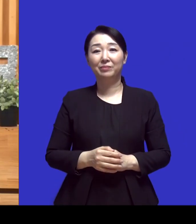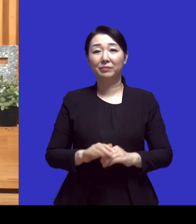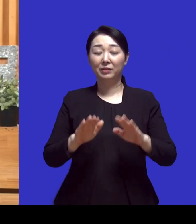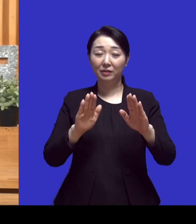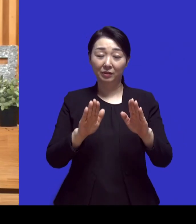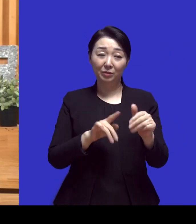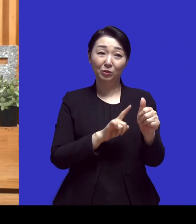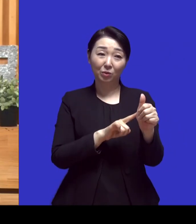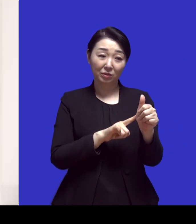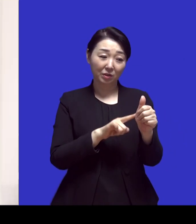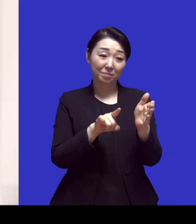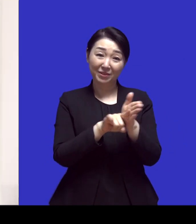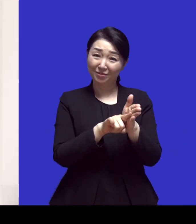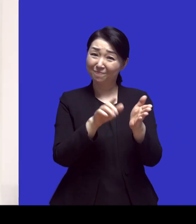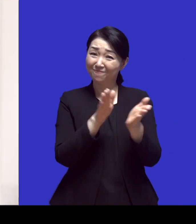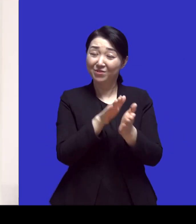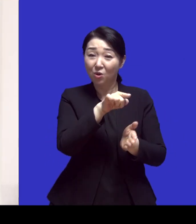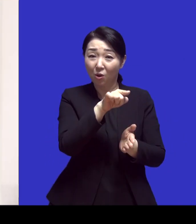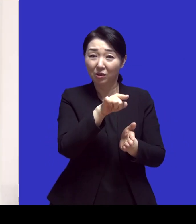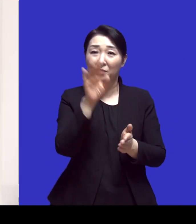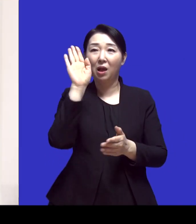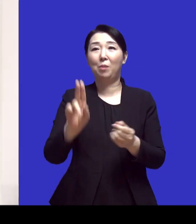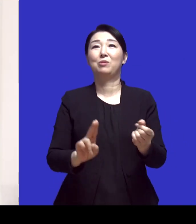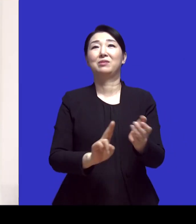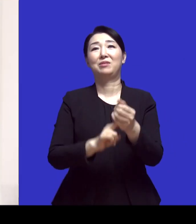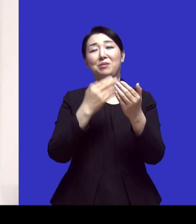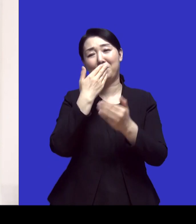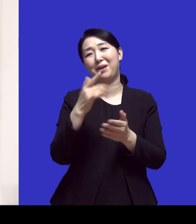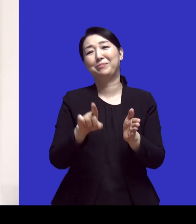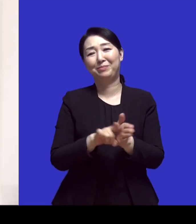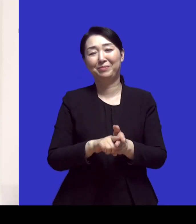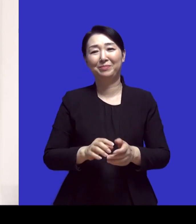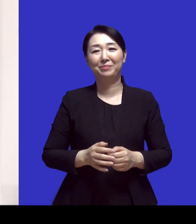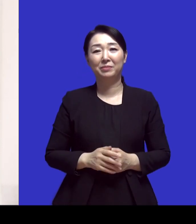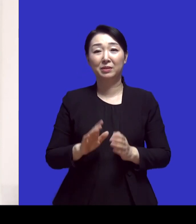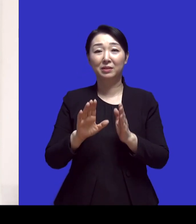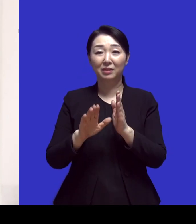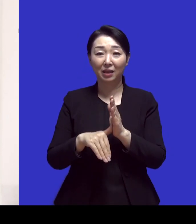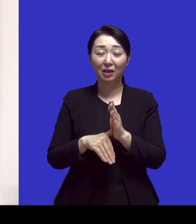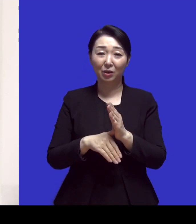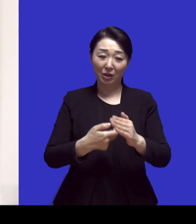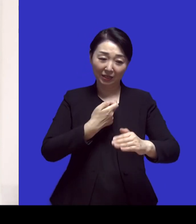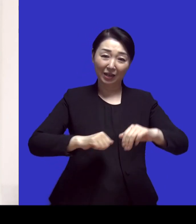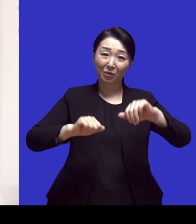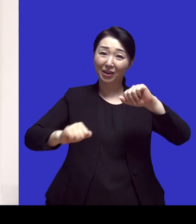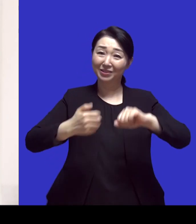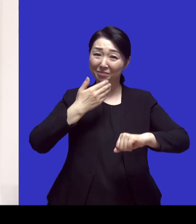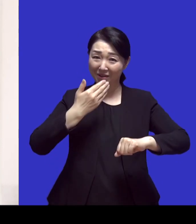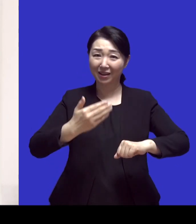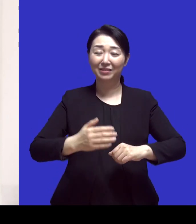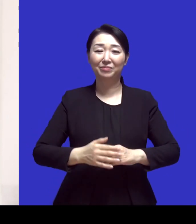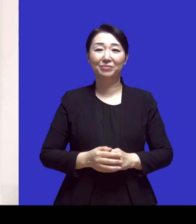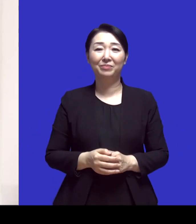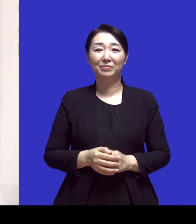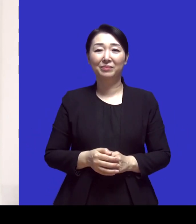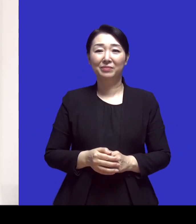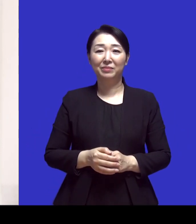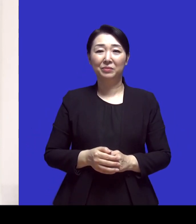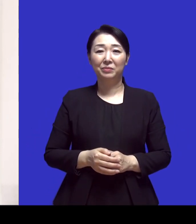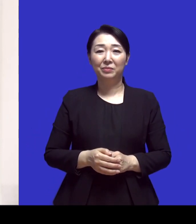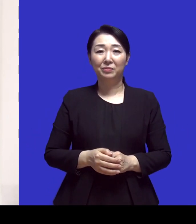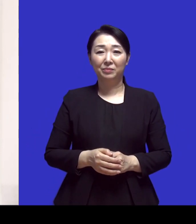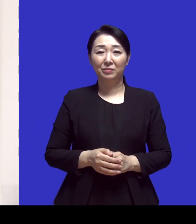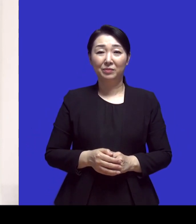선교사님의 뜨거운 믿음과 더불어 기적이 일어날 것이다라고 믿어요 그래야 그것이 사도행전이 될 수 있다라고 믿기 때문에 그래서 앞으로